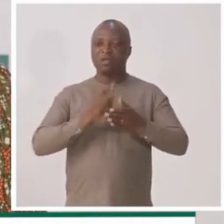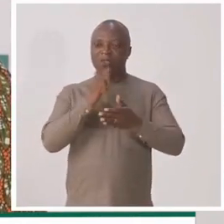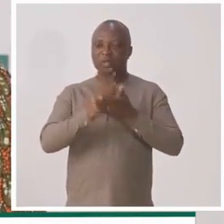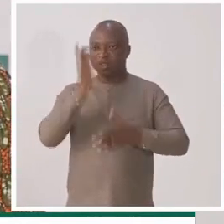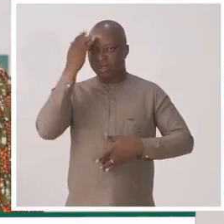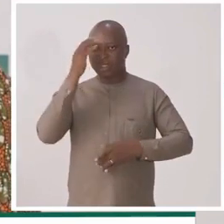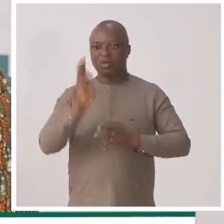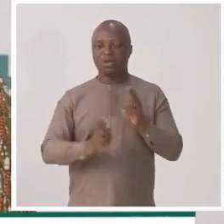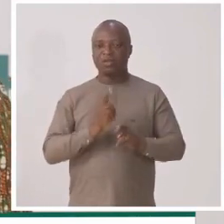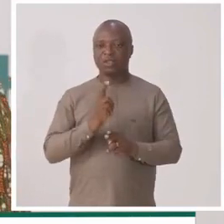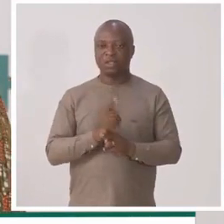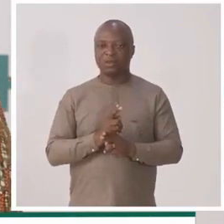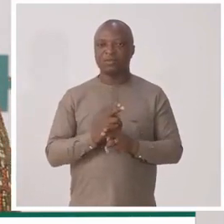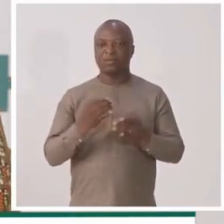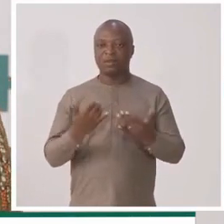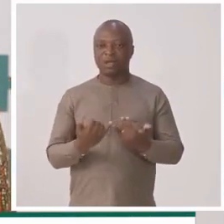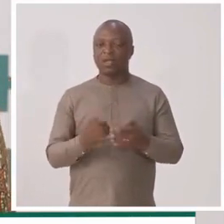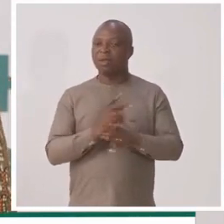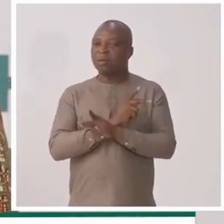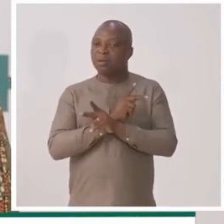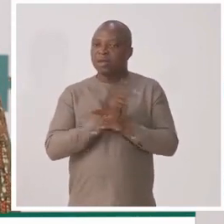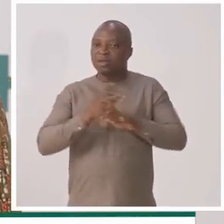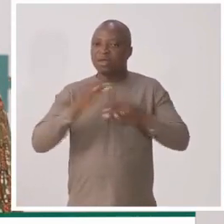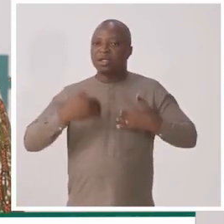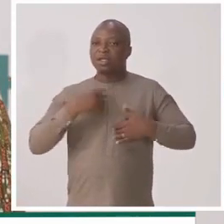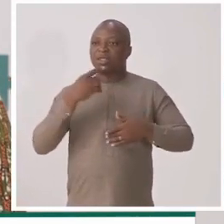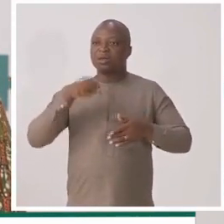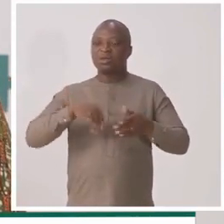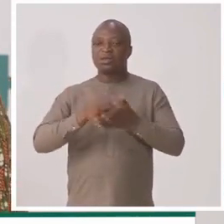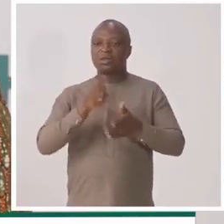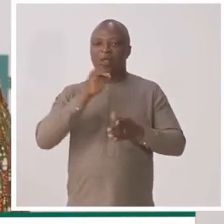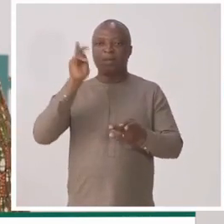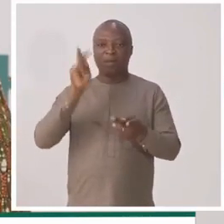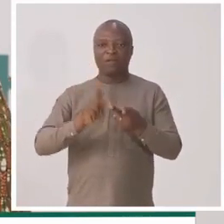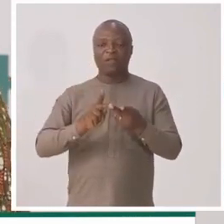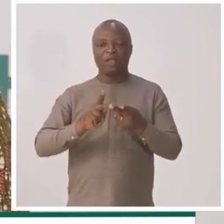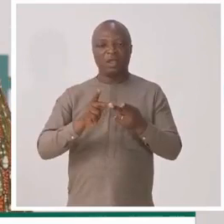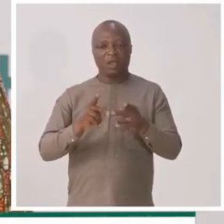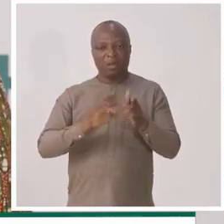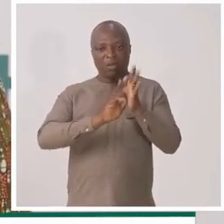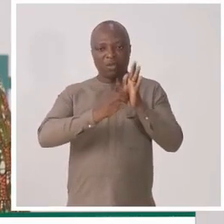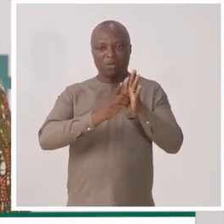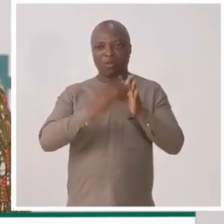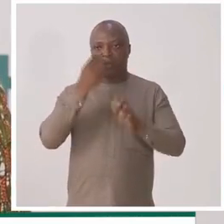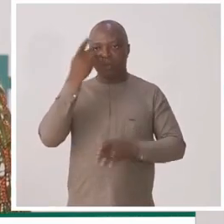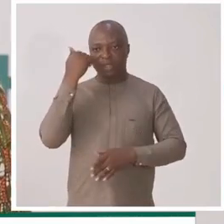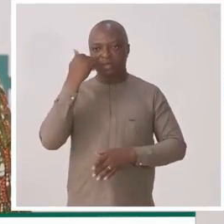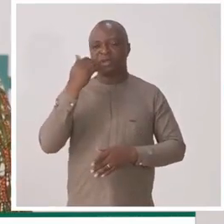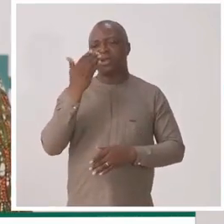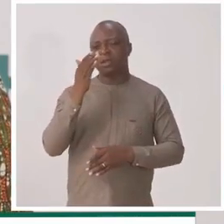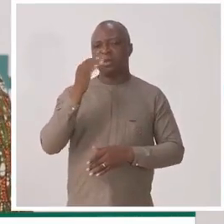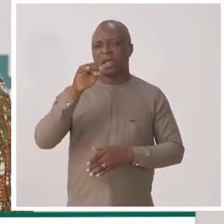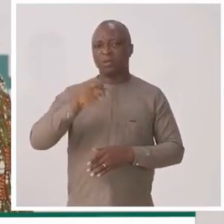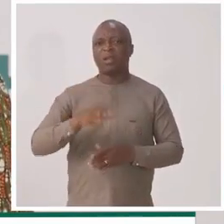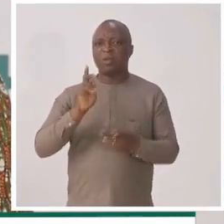maladie universelle. Maintenant, personne n'a dit que ce serait parfait d'un seul coup, parce que, paraît-il,